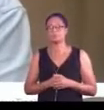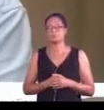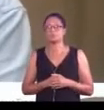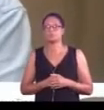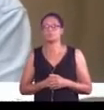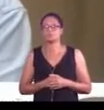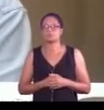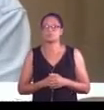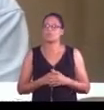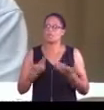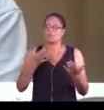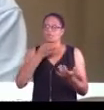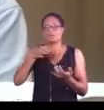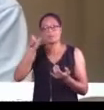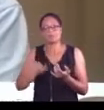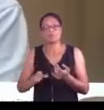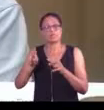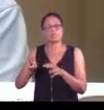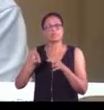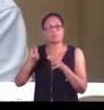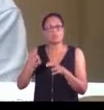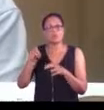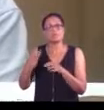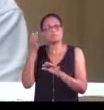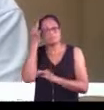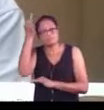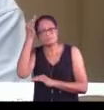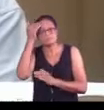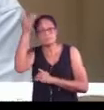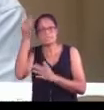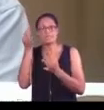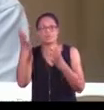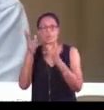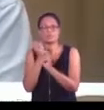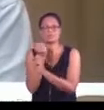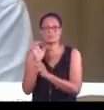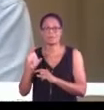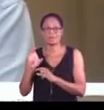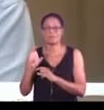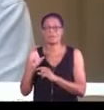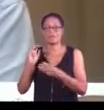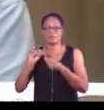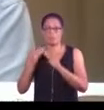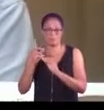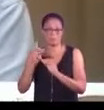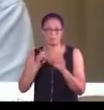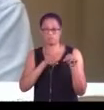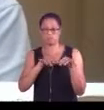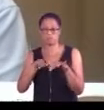-vis de ces agriculteurs particuliers, en période de stress, il y avait un problème d'eau.